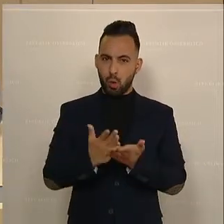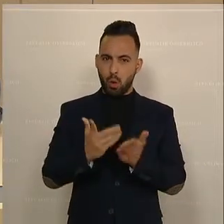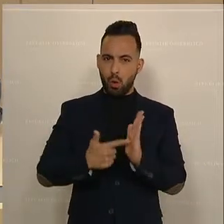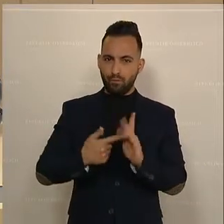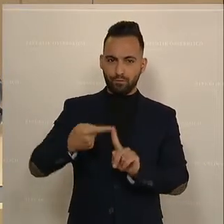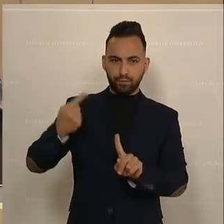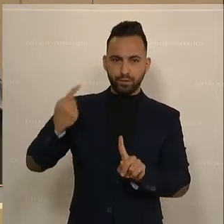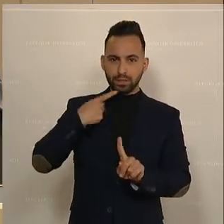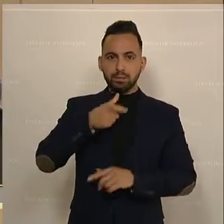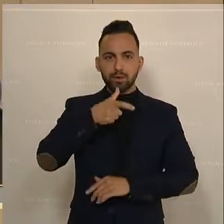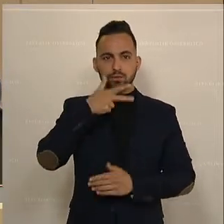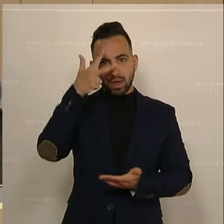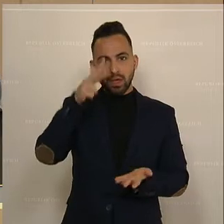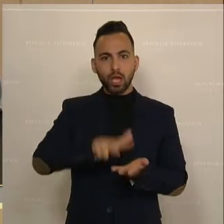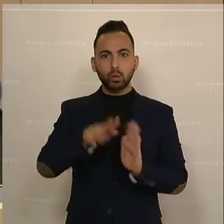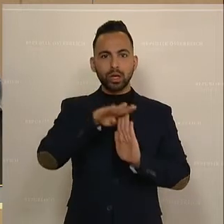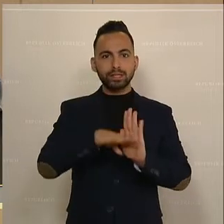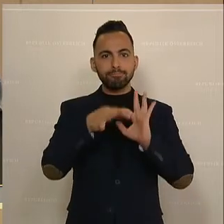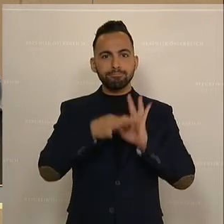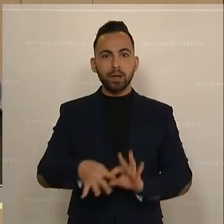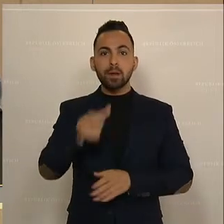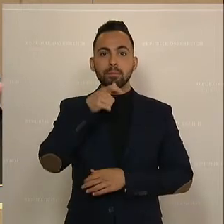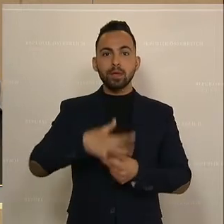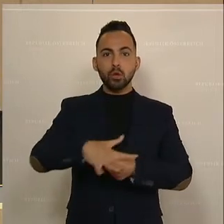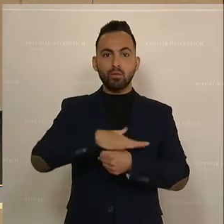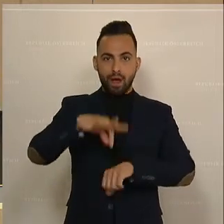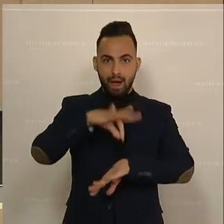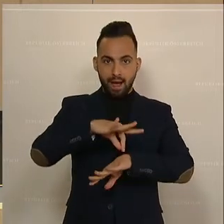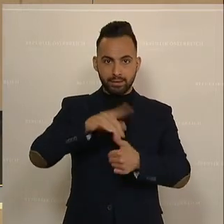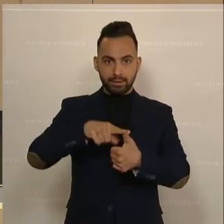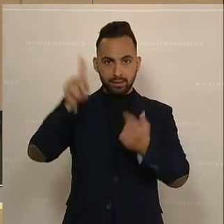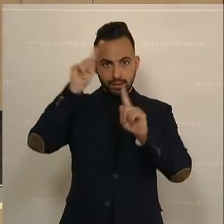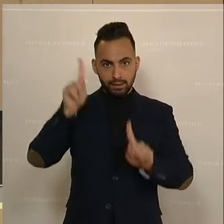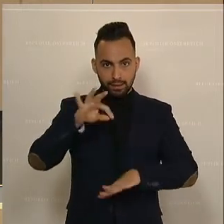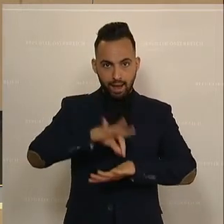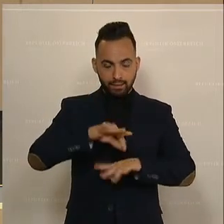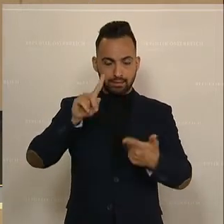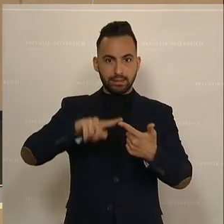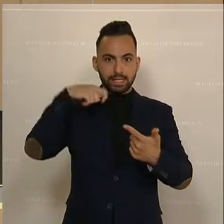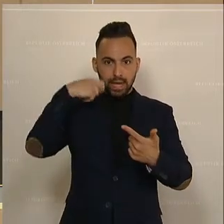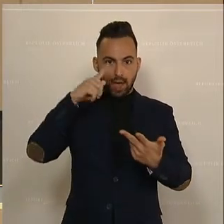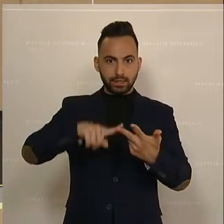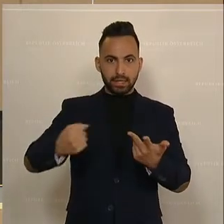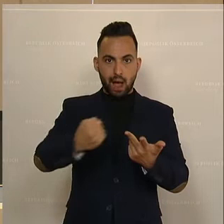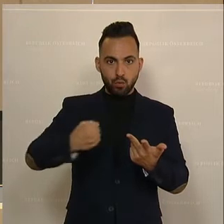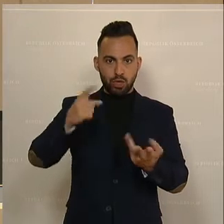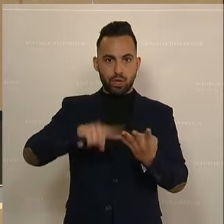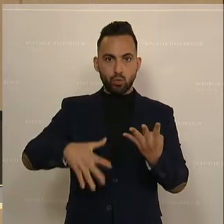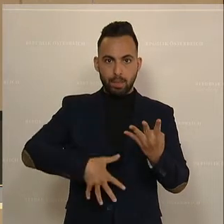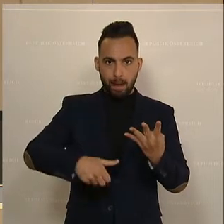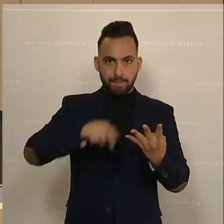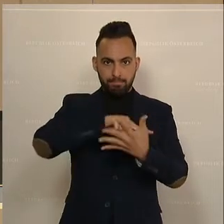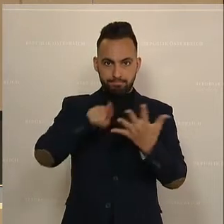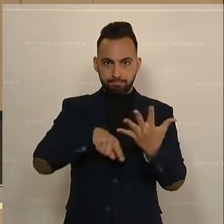worden, das Berufsanerkennungsgesetz der Berufsärztinnen, Tierärztinnen, Zahnärztinnen, Apothekerinnen und Hebammen.